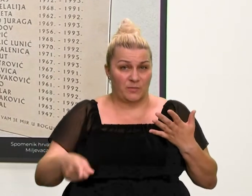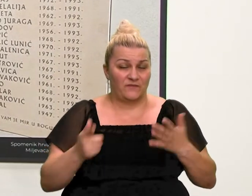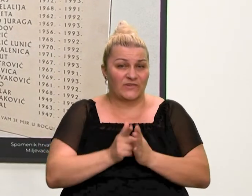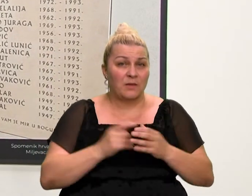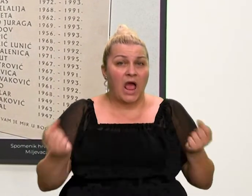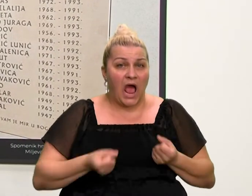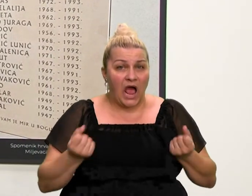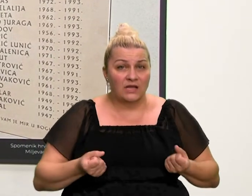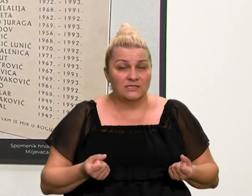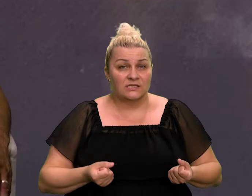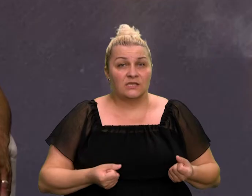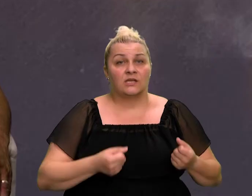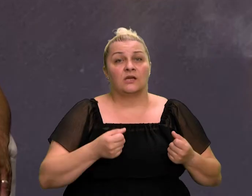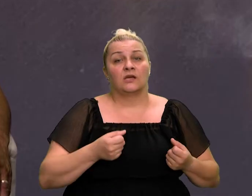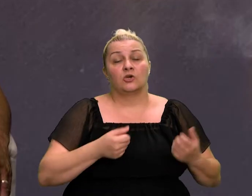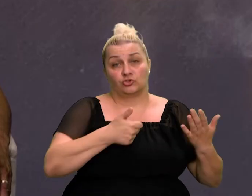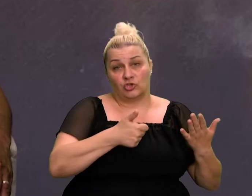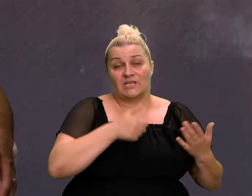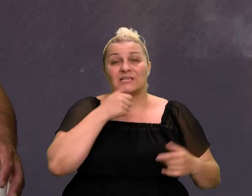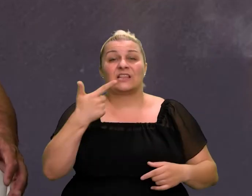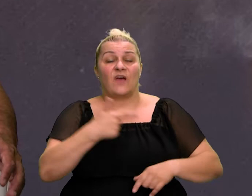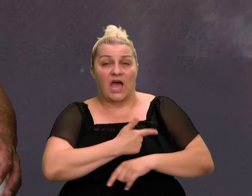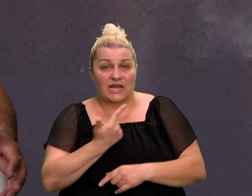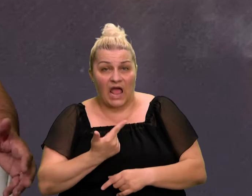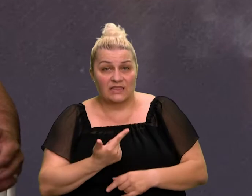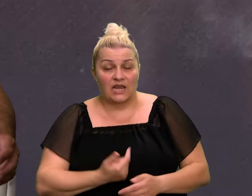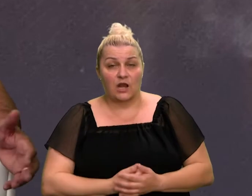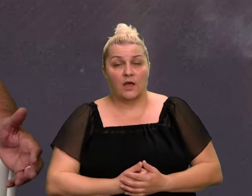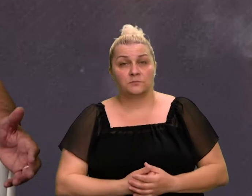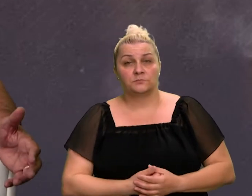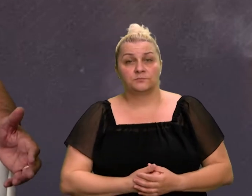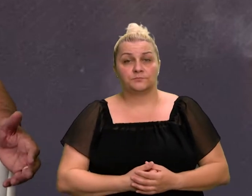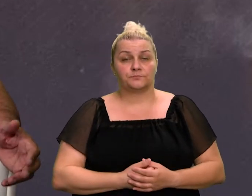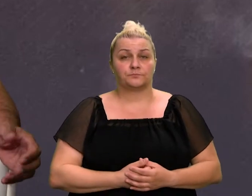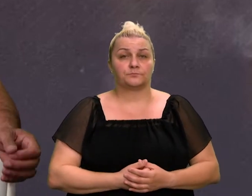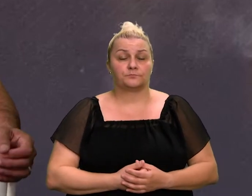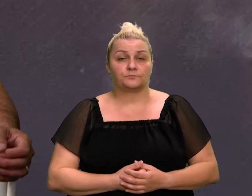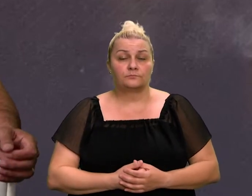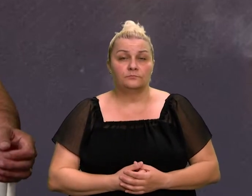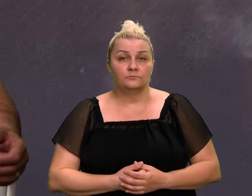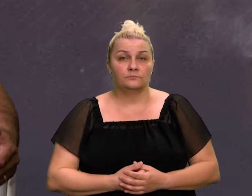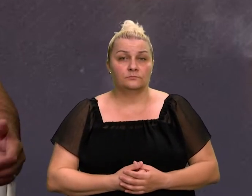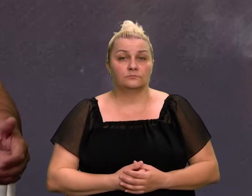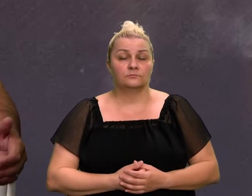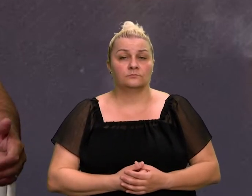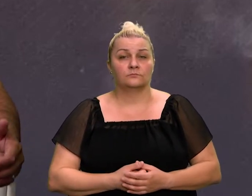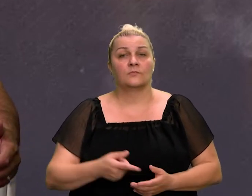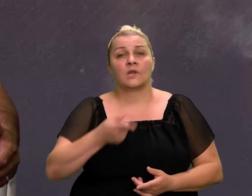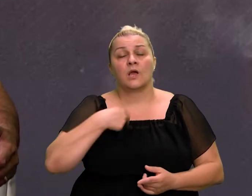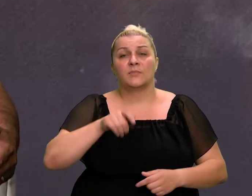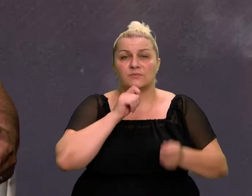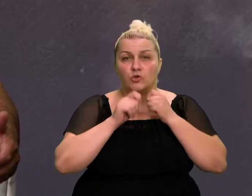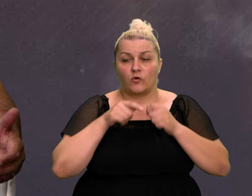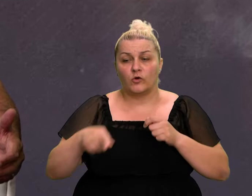ono, šest i dva su ranjena. Znači, bilo je, pa po rezolucije, bilo dogodano da tu bude kratko na